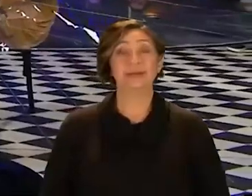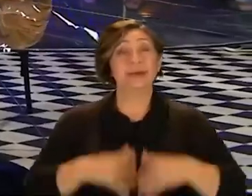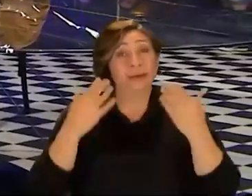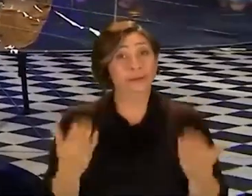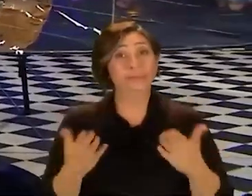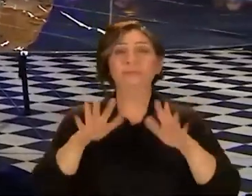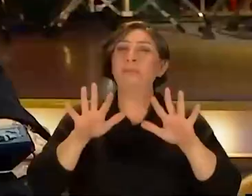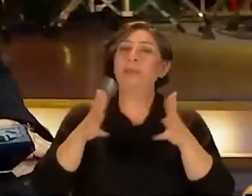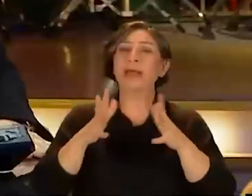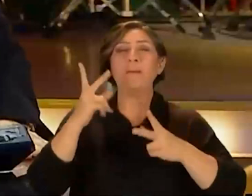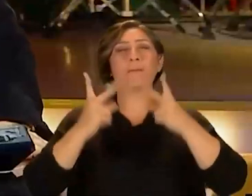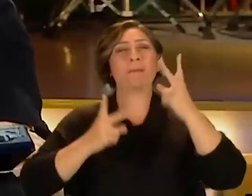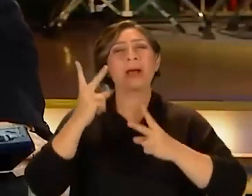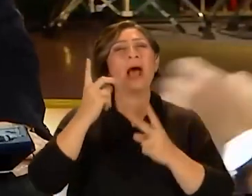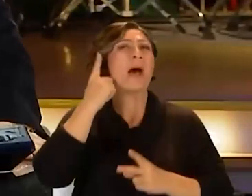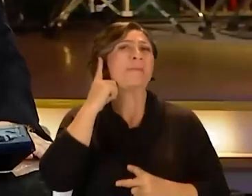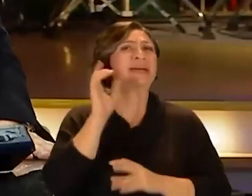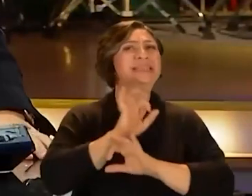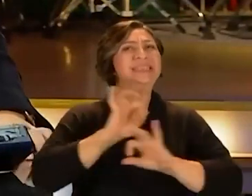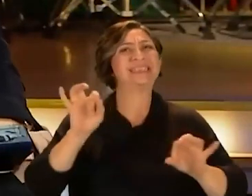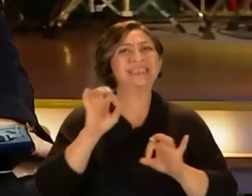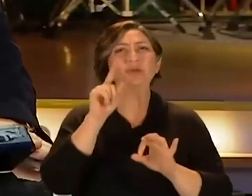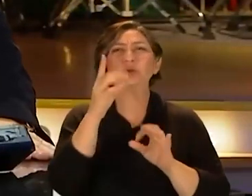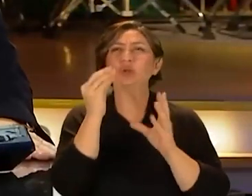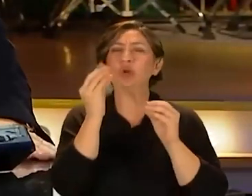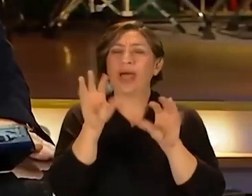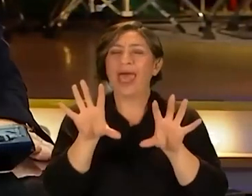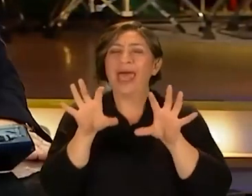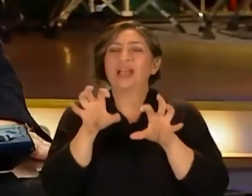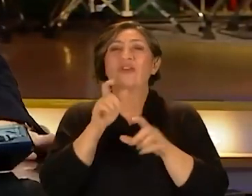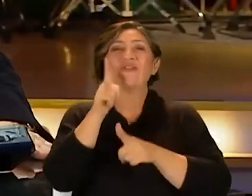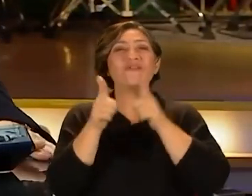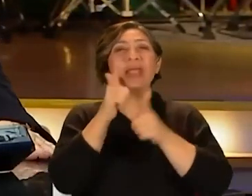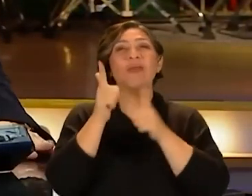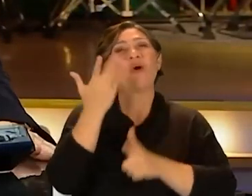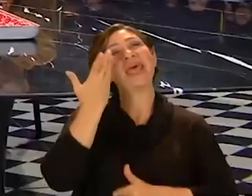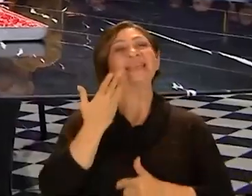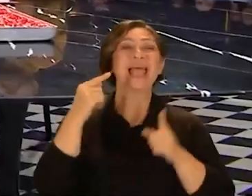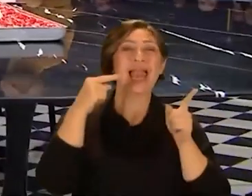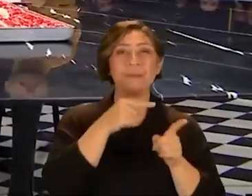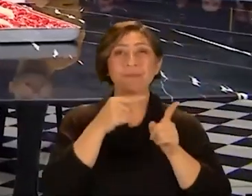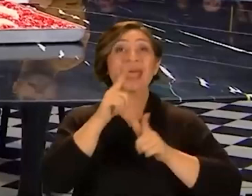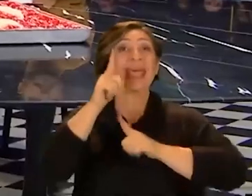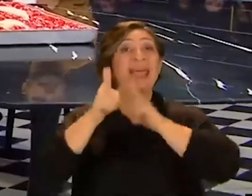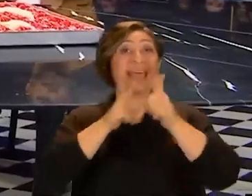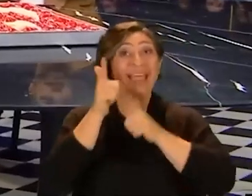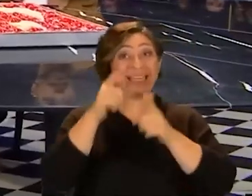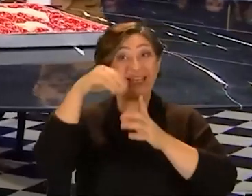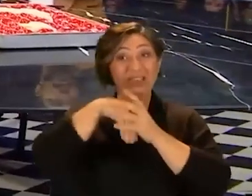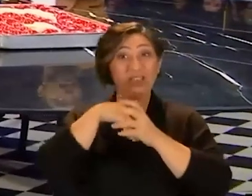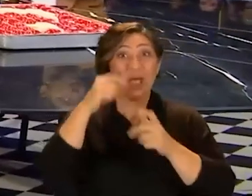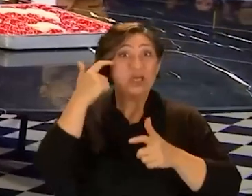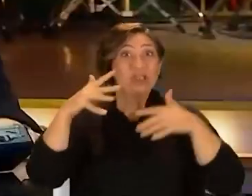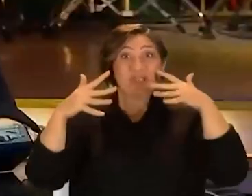Tabi belki bazılarının malumu değildir diyerekten şu çok etkileyici video klibi izleyelim. Klipte